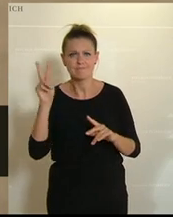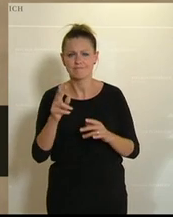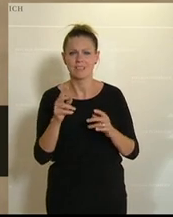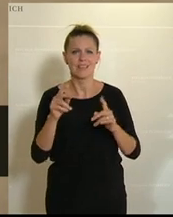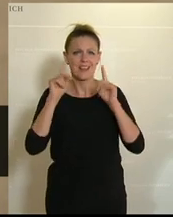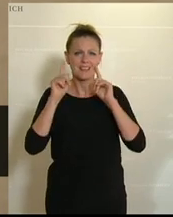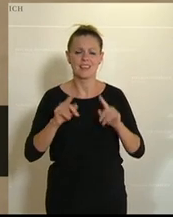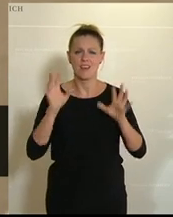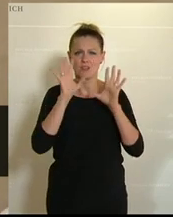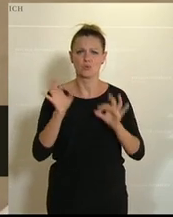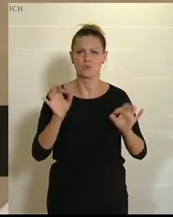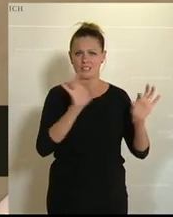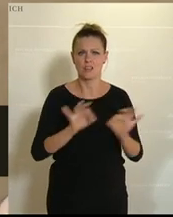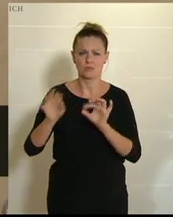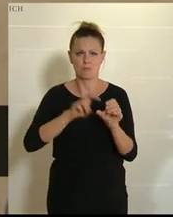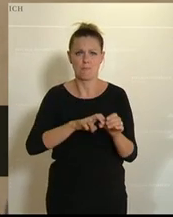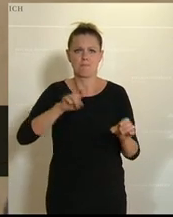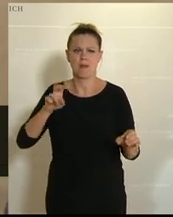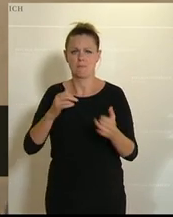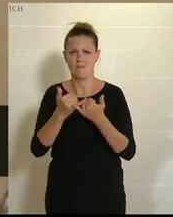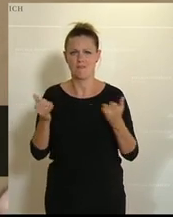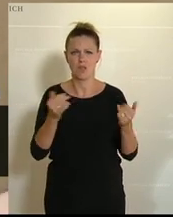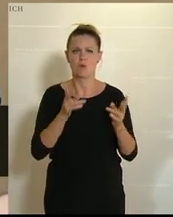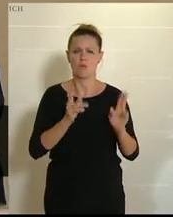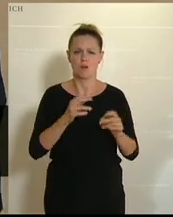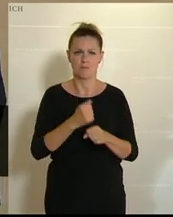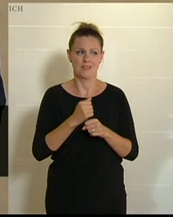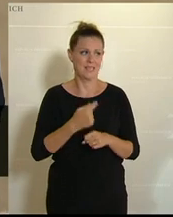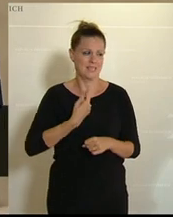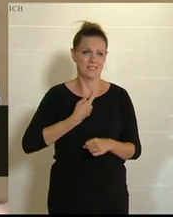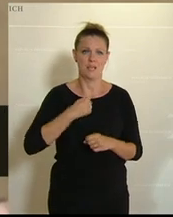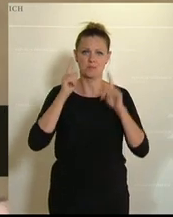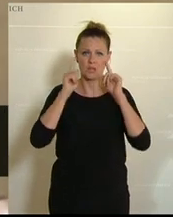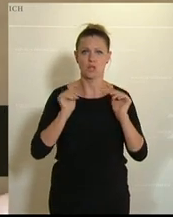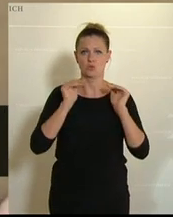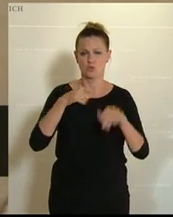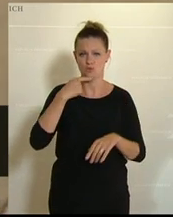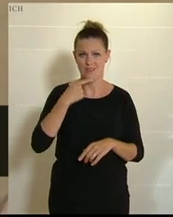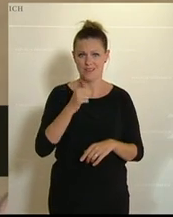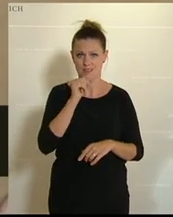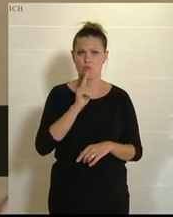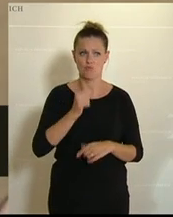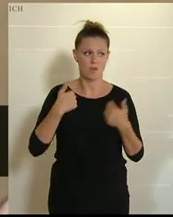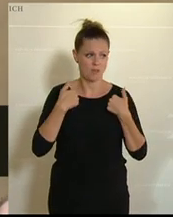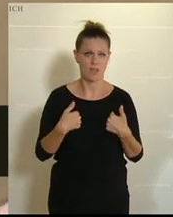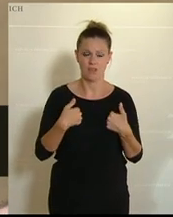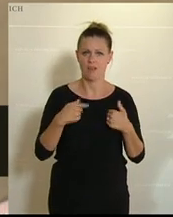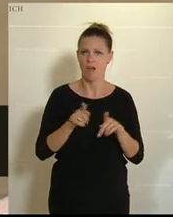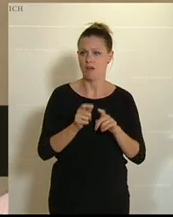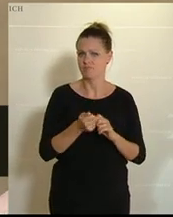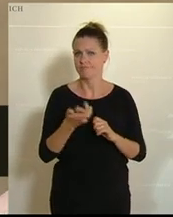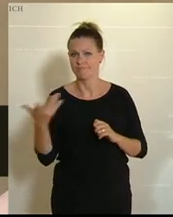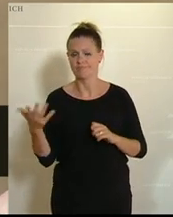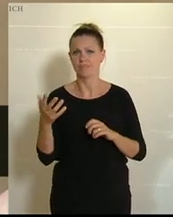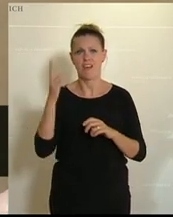Tierversuchsindustrie zu ermöglichen. Das sage ich als Tierschutzsprecherin, aber das sage nicht nur ich, das sagen etliche